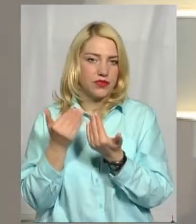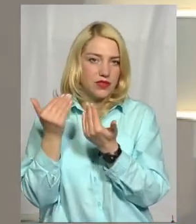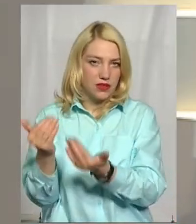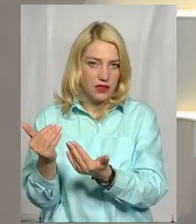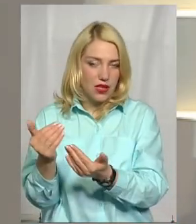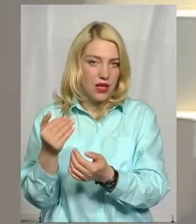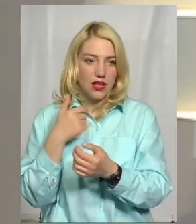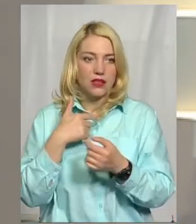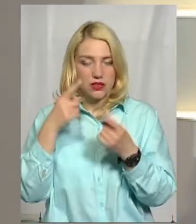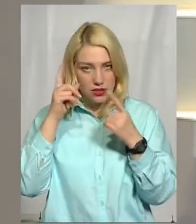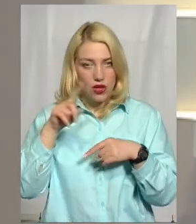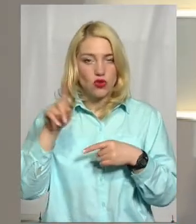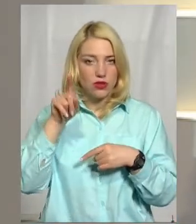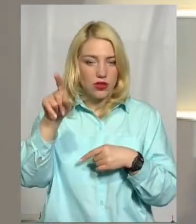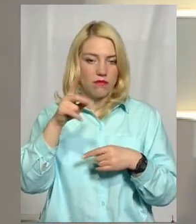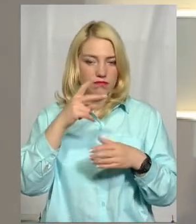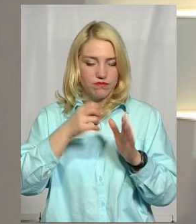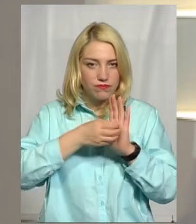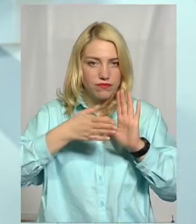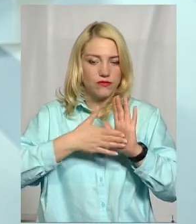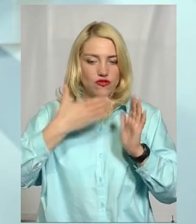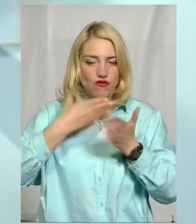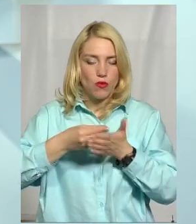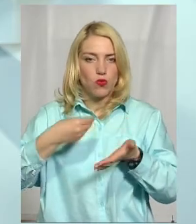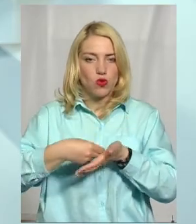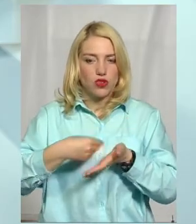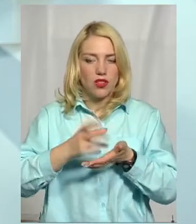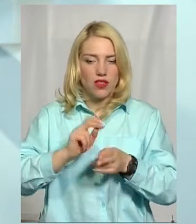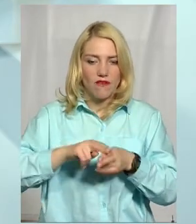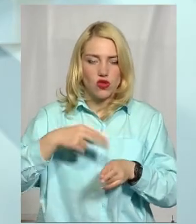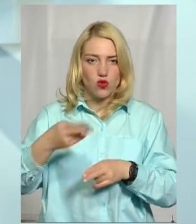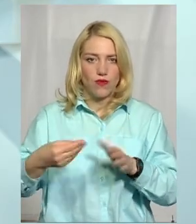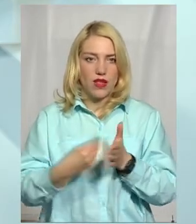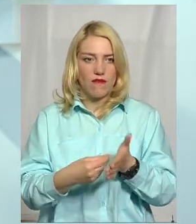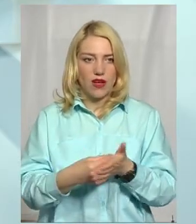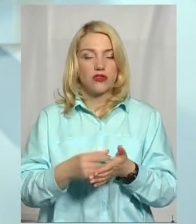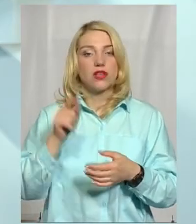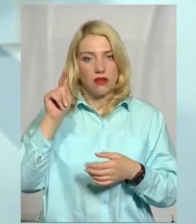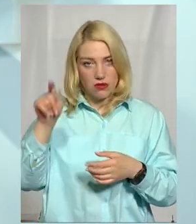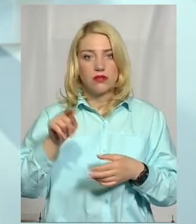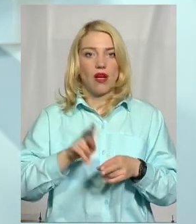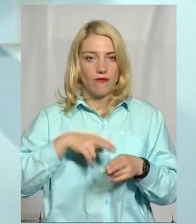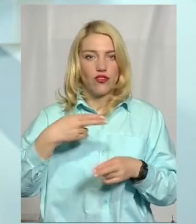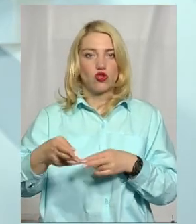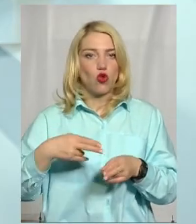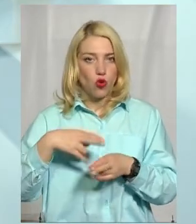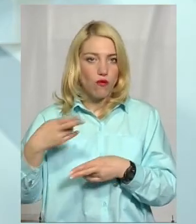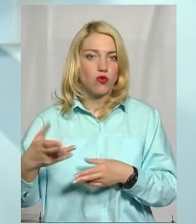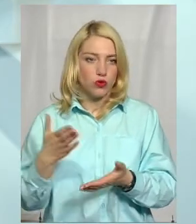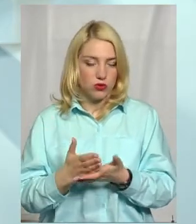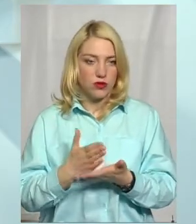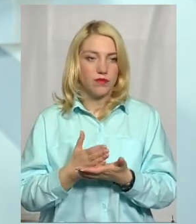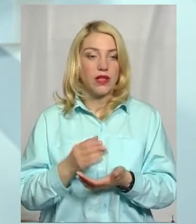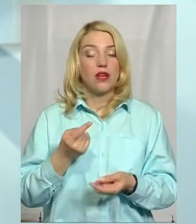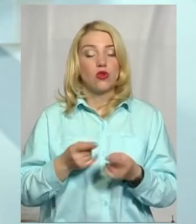Я знаю, що вони також передбачають в своїх бюджетах на відшкодування вартості, і там також відбувається відповідне відшкодування. Тому